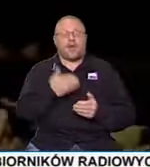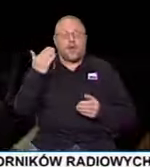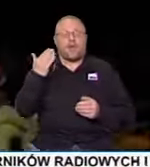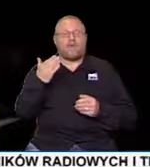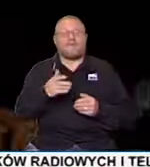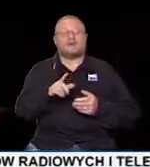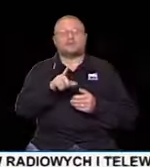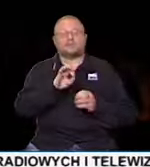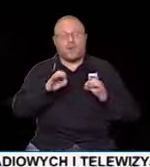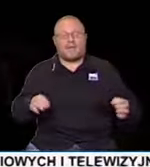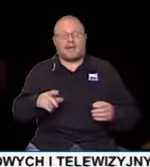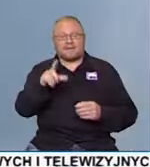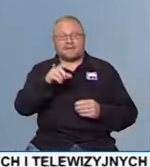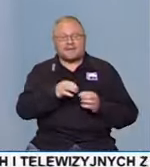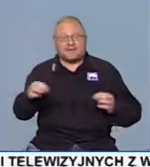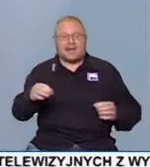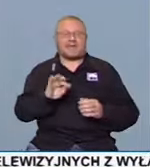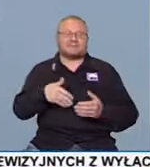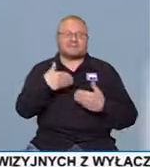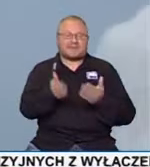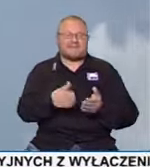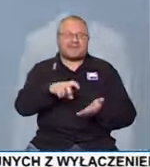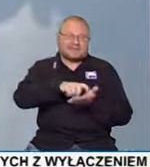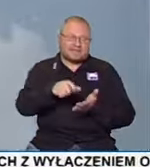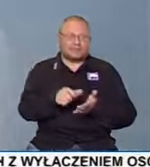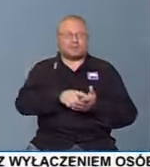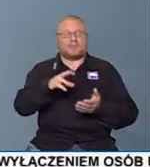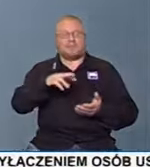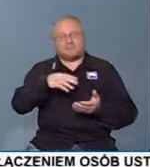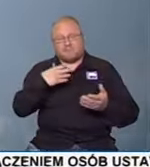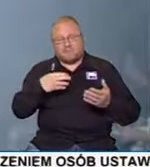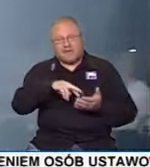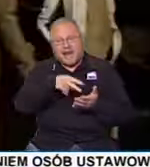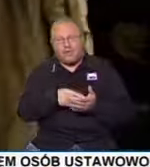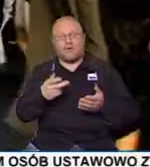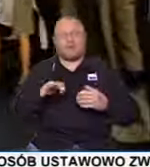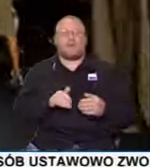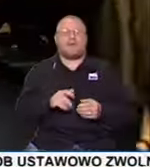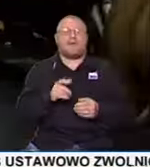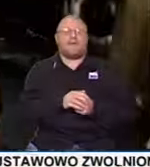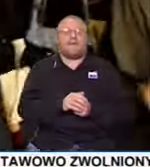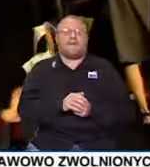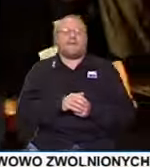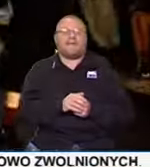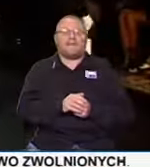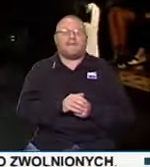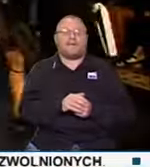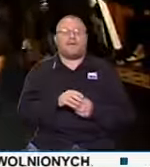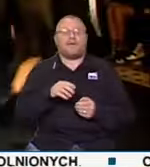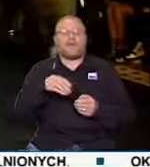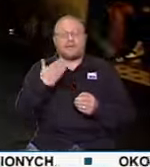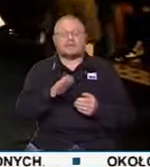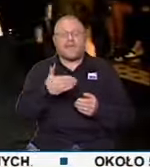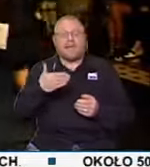Złota Nitka przyznawana jest projektantom, kreatorom czy instytucjom, które przyczyniają się do promowania mody. W tej edycji otrzymał ją łódzki duet